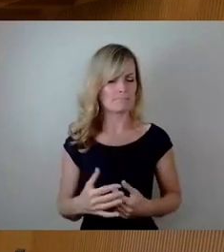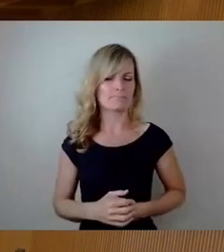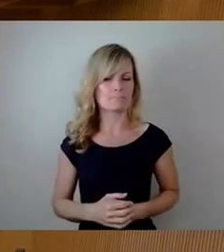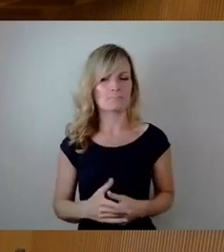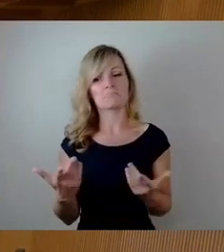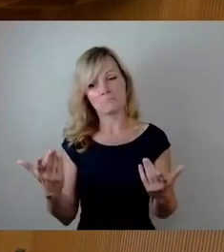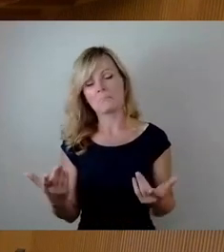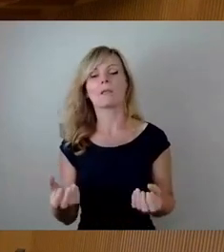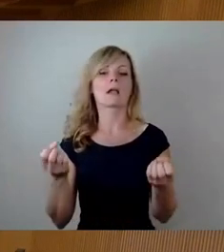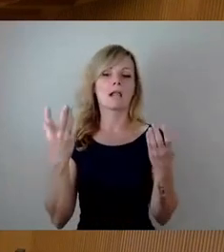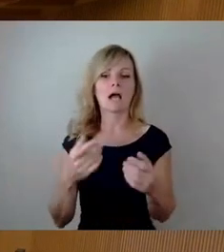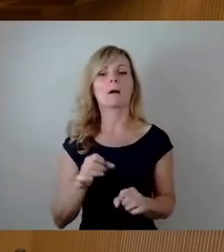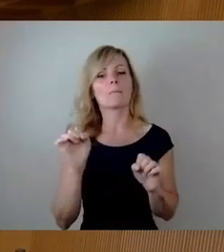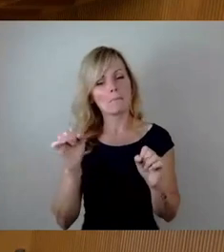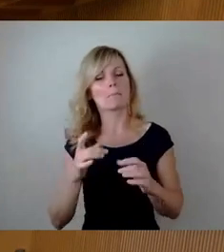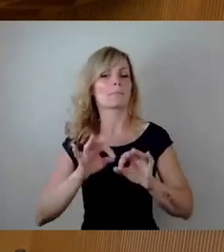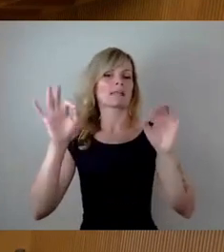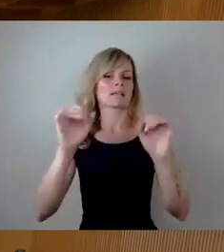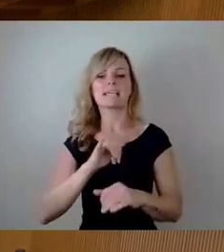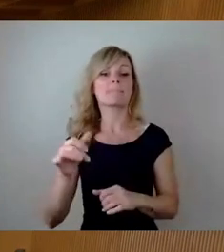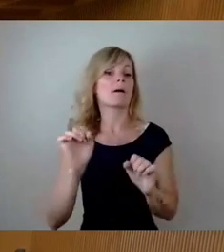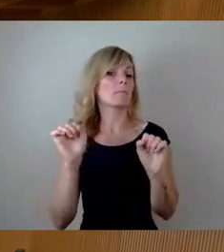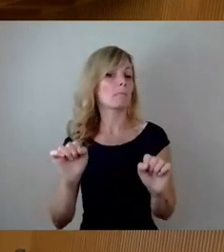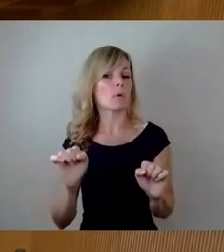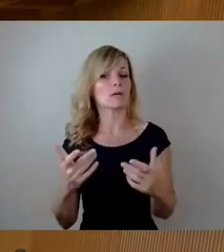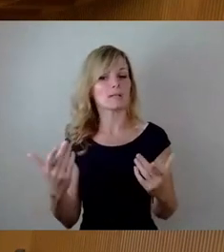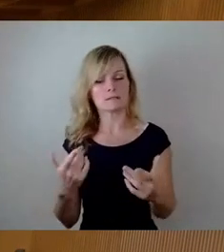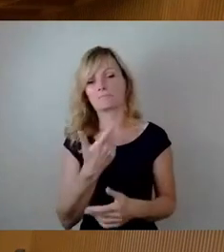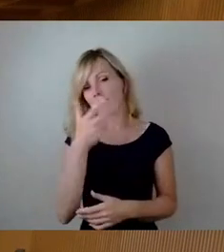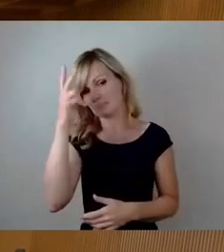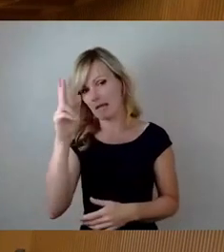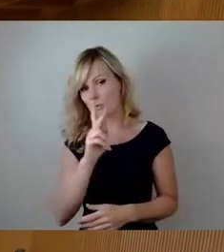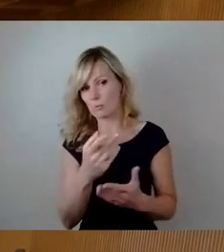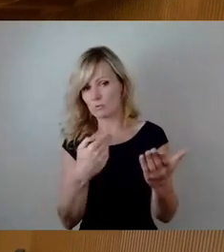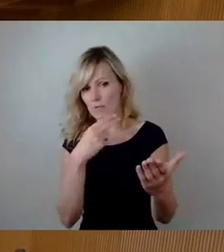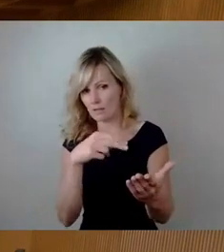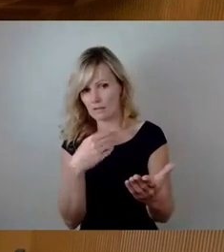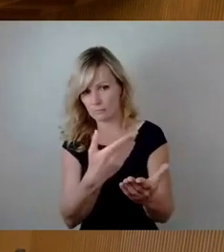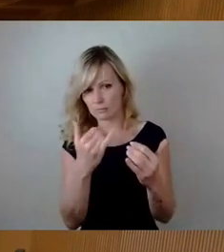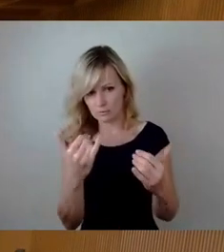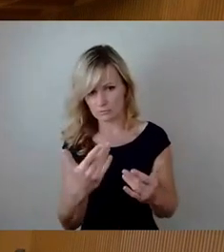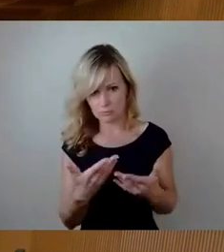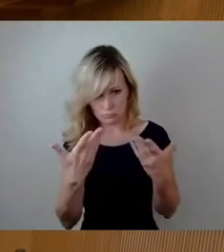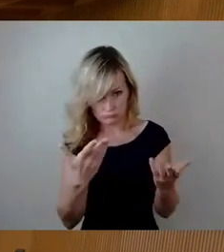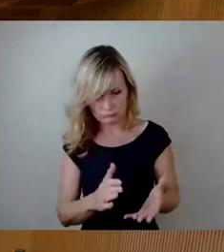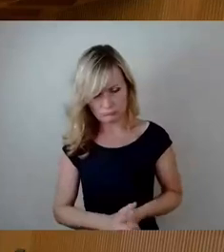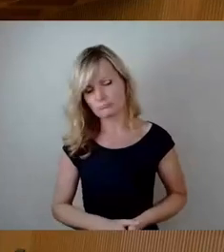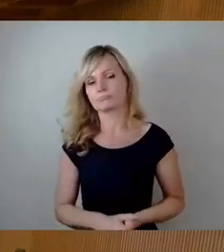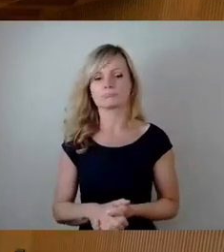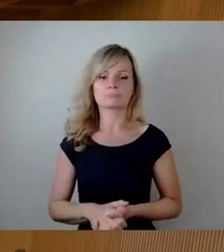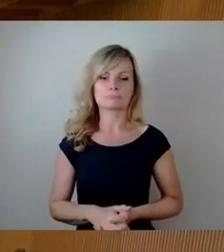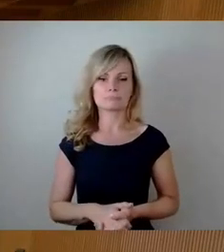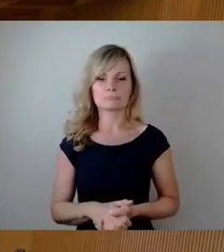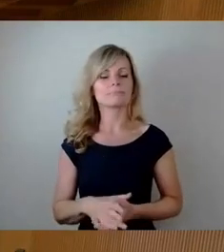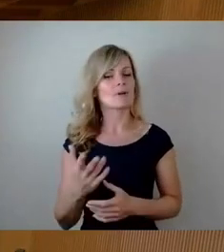geht. Darüber gerne Herr Kühn reflektieren oder eben sagt, das ist genau die beste Frage. Die Frage ging ja auch in Richtung,